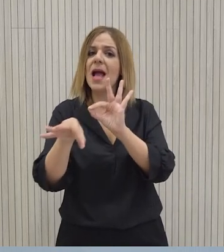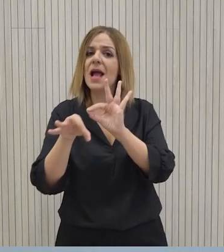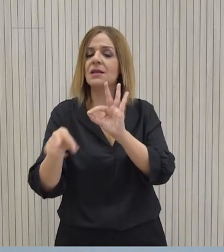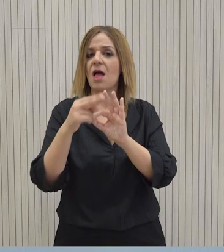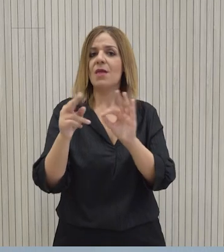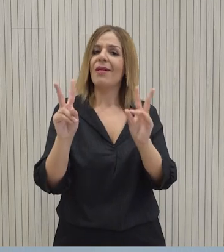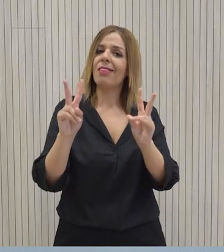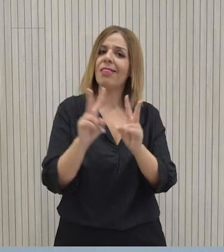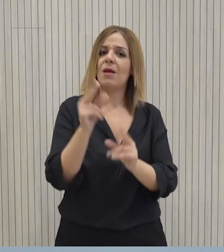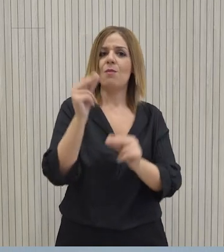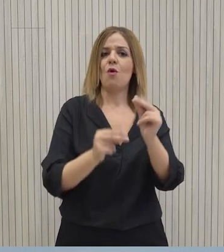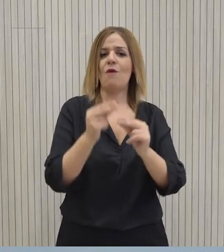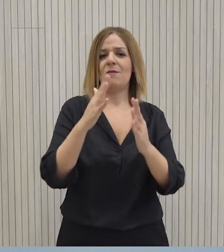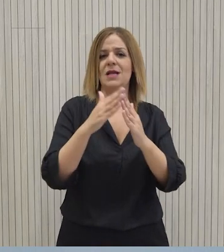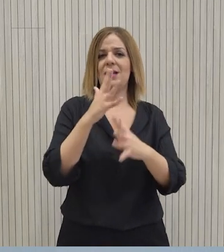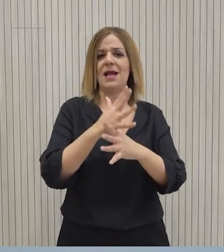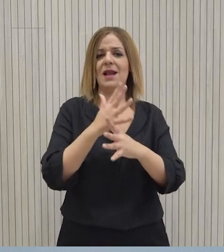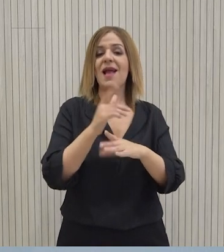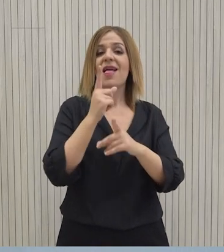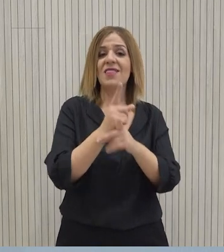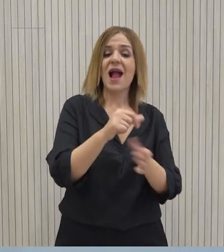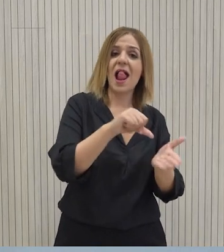να αμβληθεί το πρόβλημα του στεγαστικού ιδιαίτερα